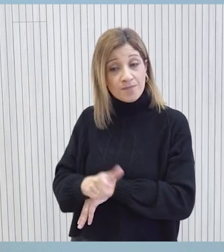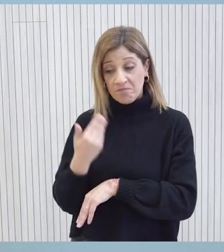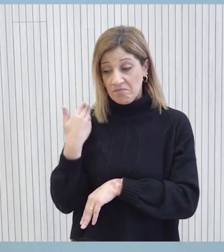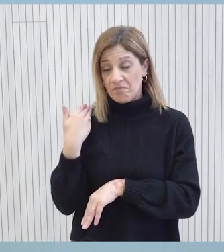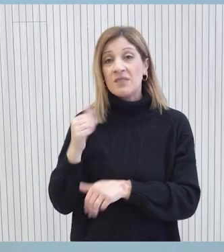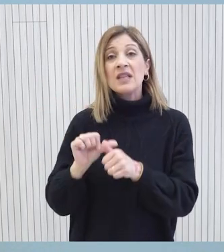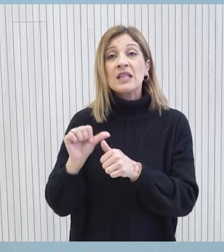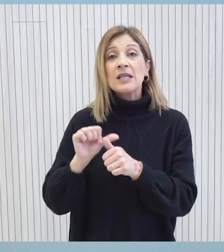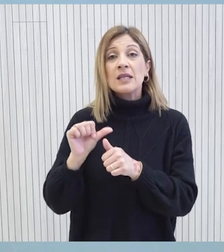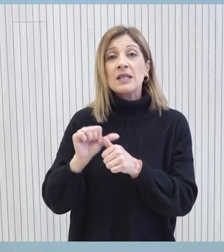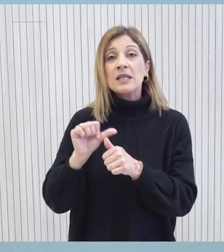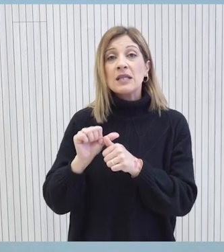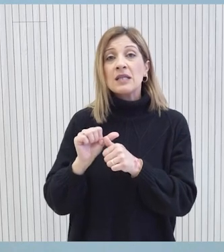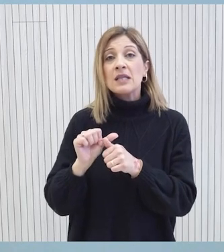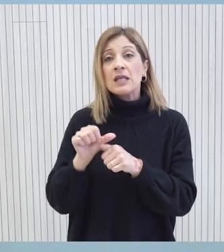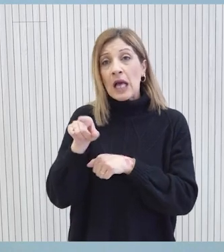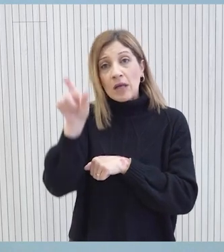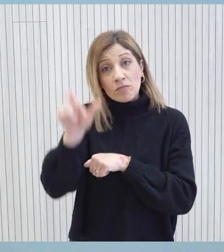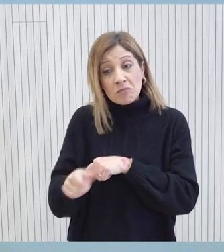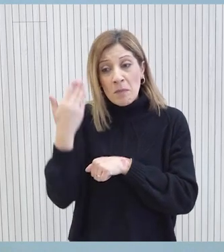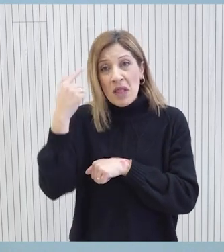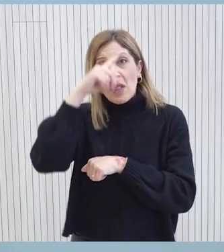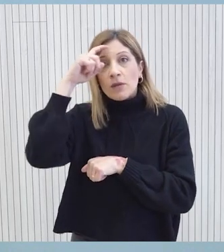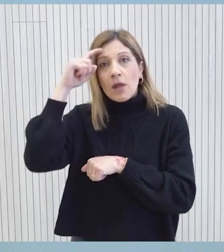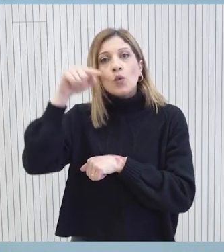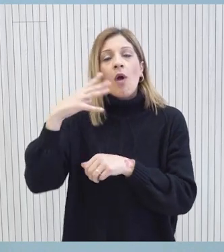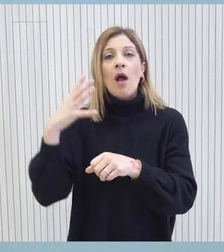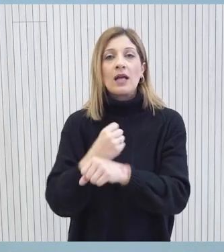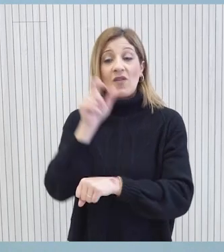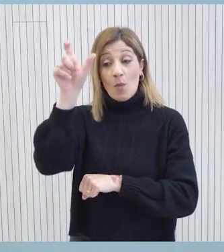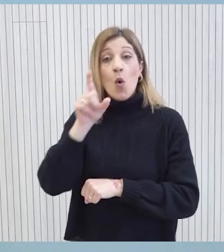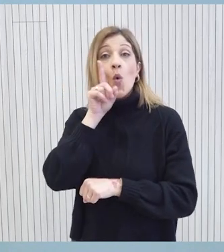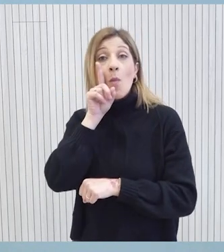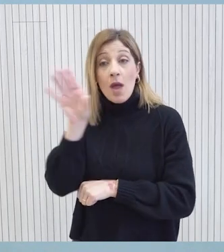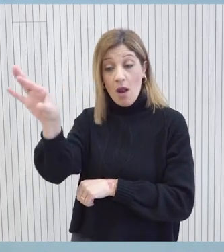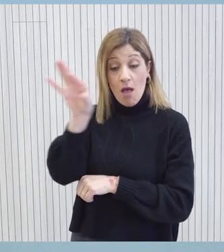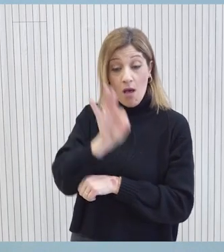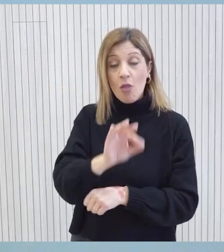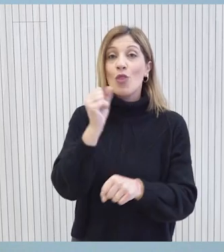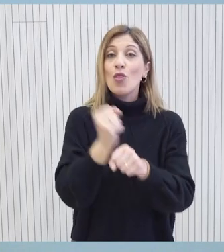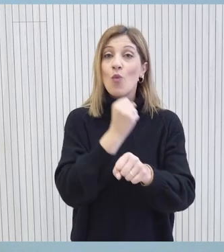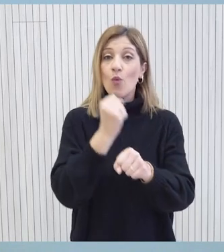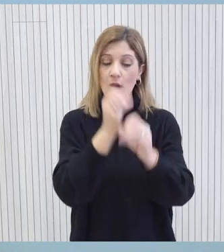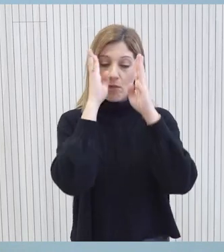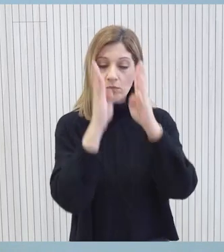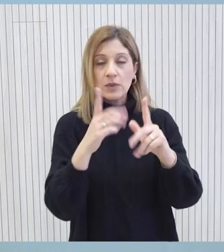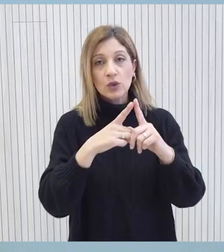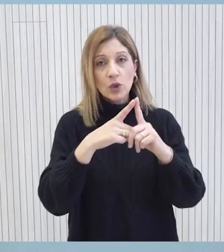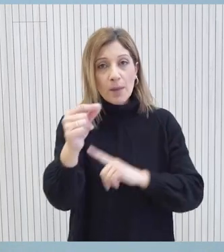μόλις πριν λίγους μήνες δεν φάνταζε εφικτός. Στον ίδιο δρόμο θα συνεχίσουμε να αναλαμβάνουμε πρωτοβουλίες ούτως ώστε να